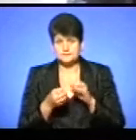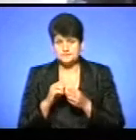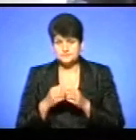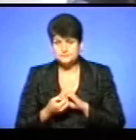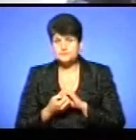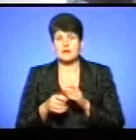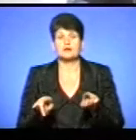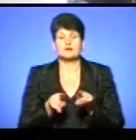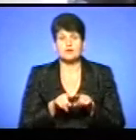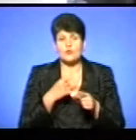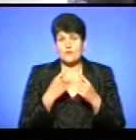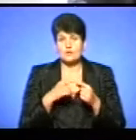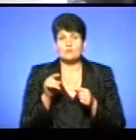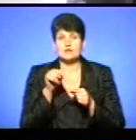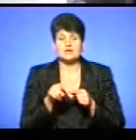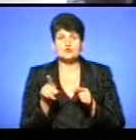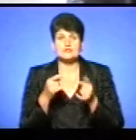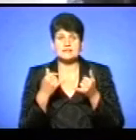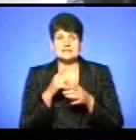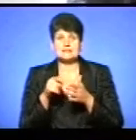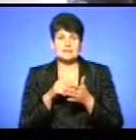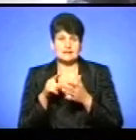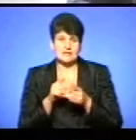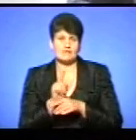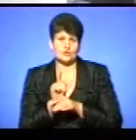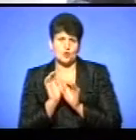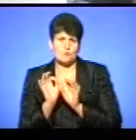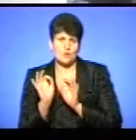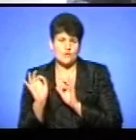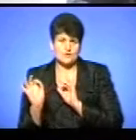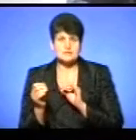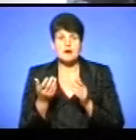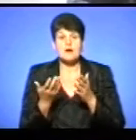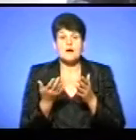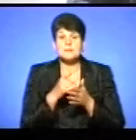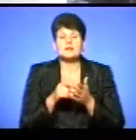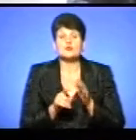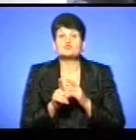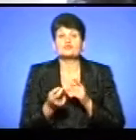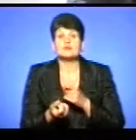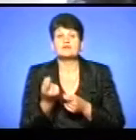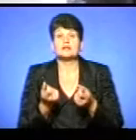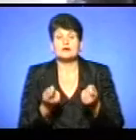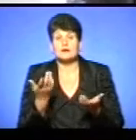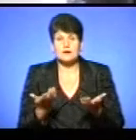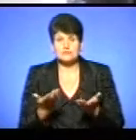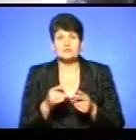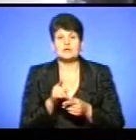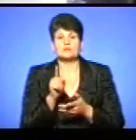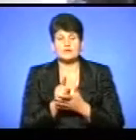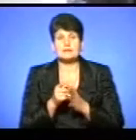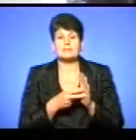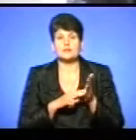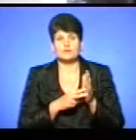Знову говорять про те, що зараз ці питання вже внормовуються, але, знову ж таки, чому ці питання мають виникати, а потім внормовуватися? Вони повинні, звичайно,